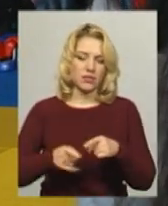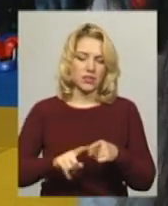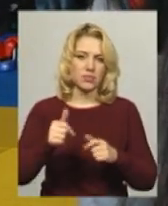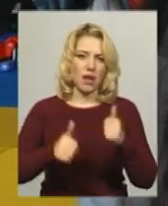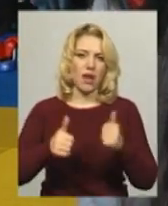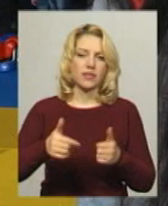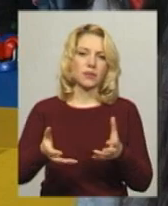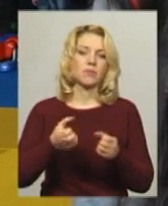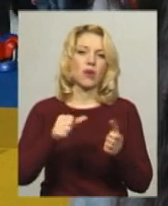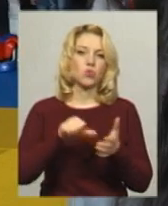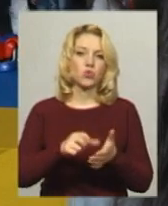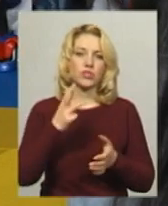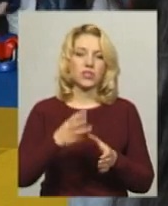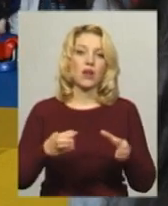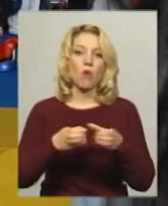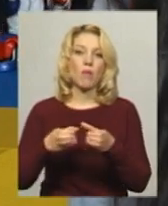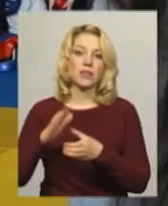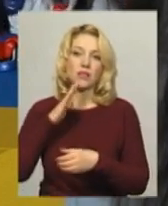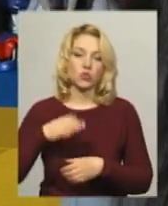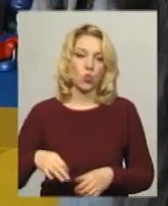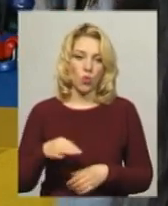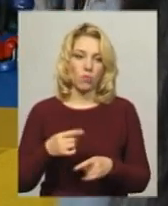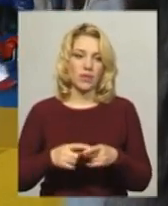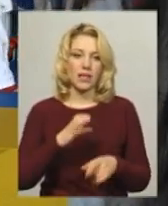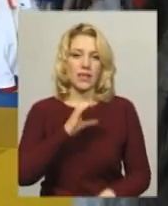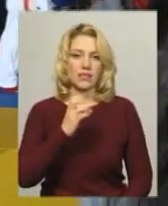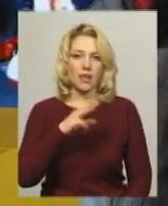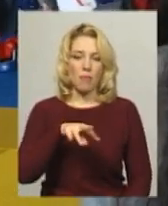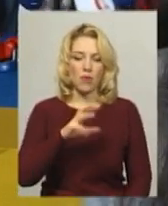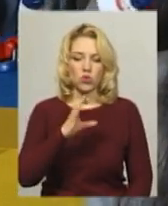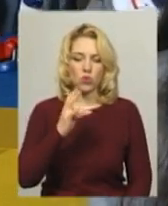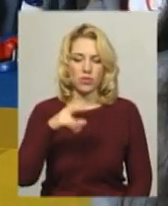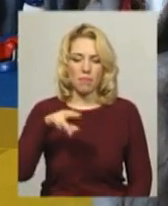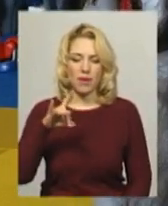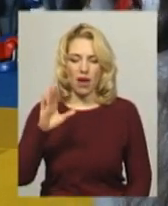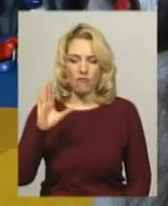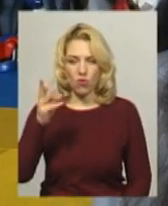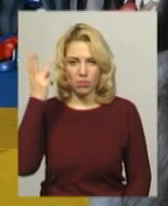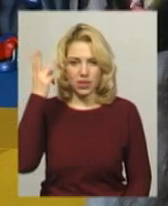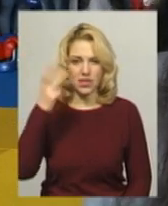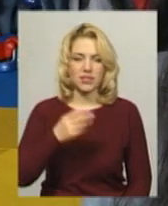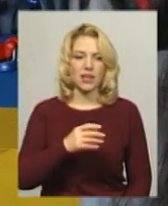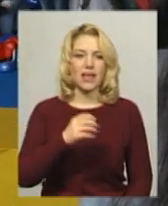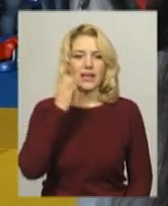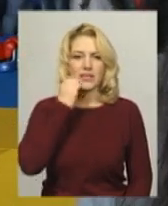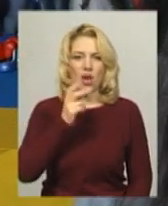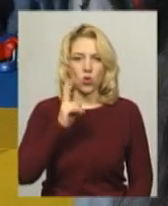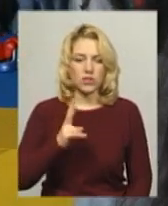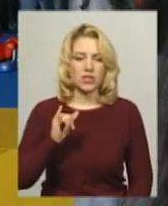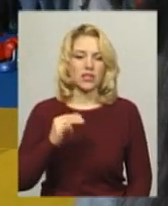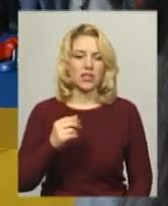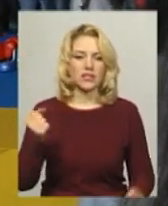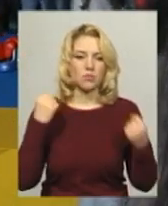приймає участь три команди нашої області. Це «Самсон право» Хмельницький, філія школи Старокостянтинові та